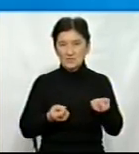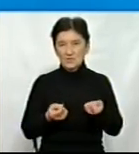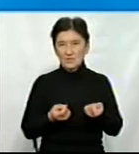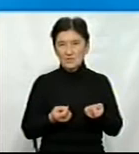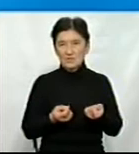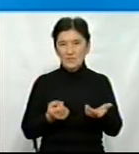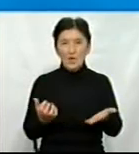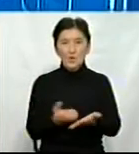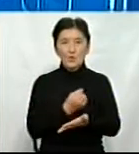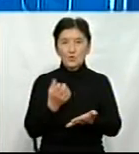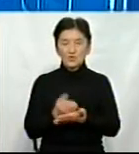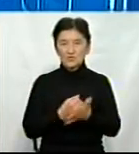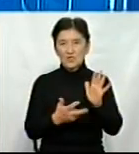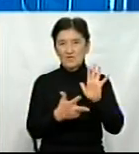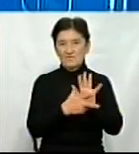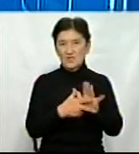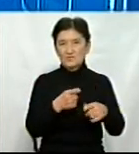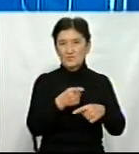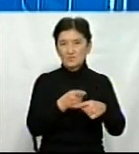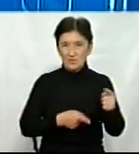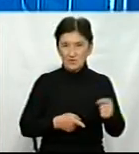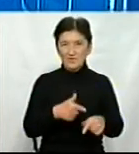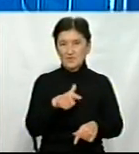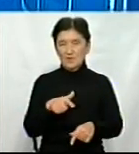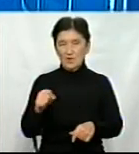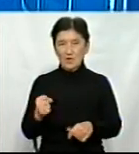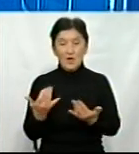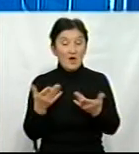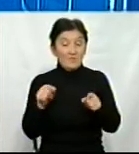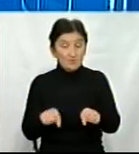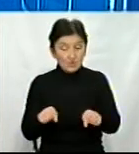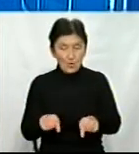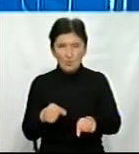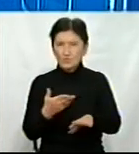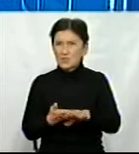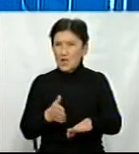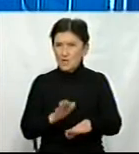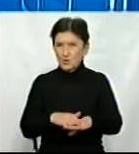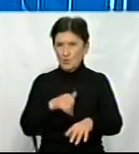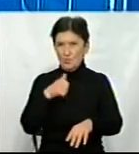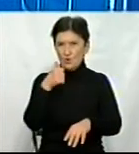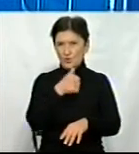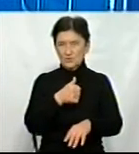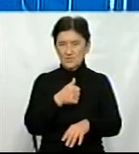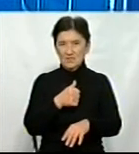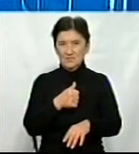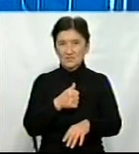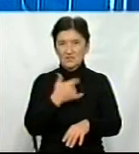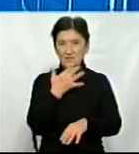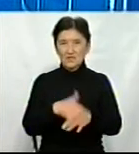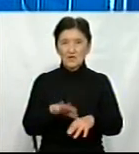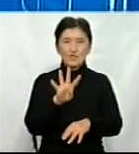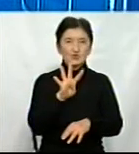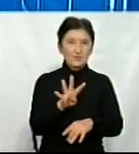досягли врожайності 8,5-9 тонн з гектара. В цьому році, в складному році, тоді як сорти імпортної селекції 4